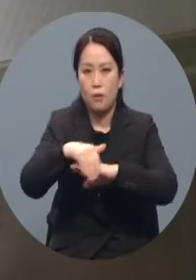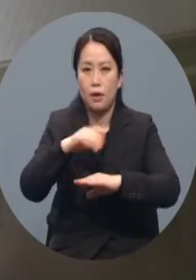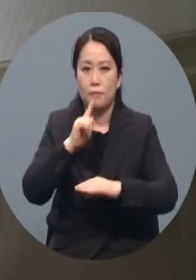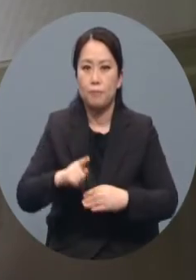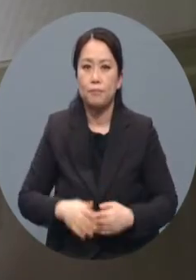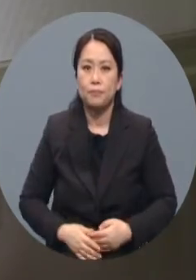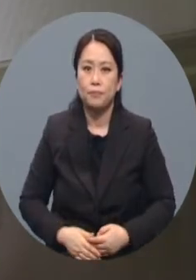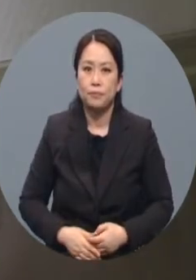현지호입니다.